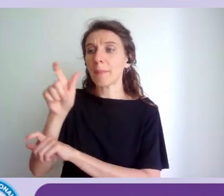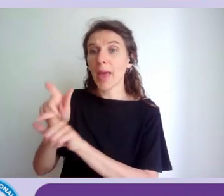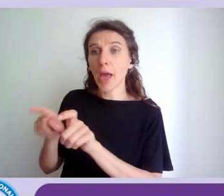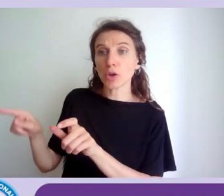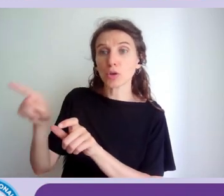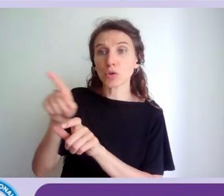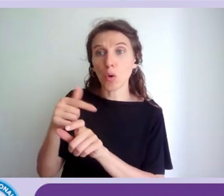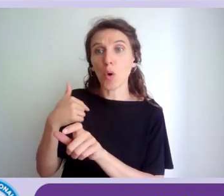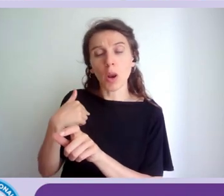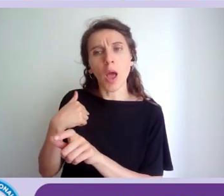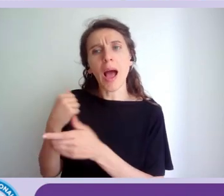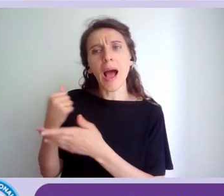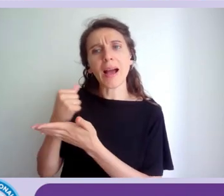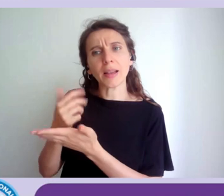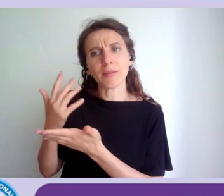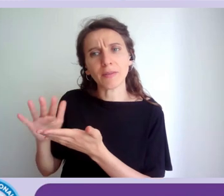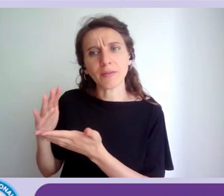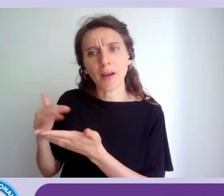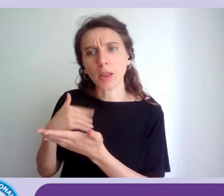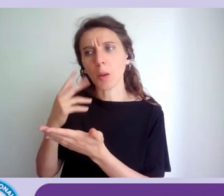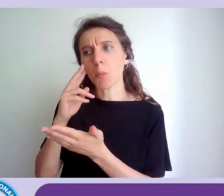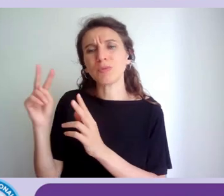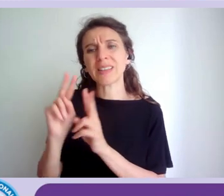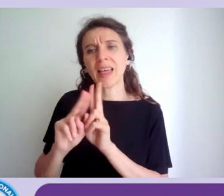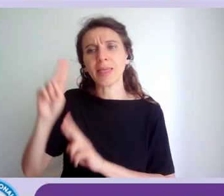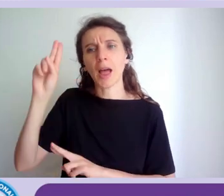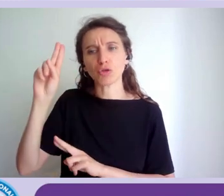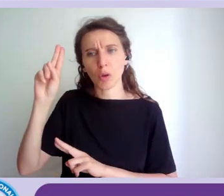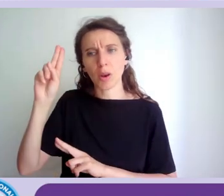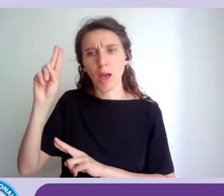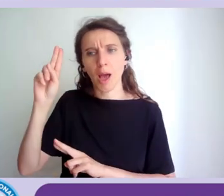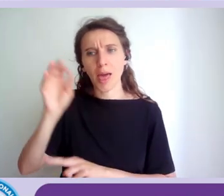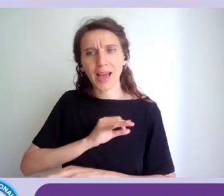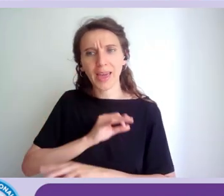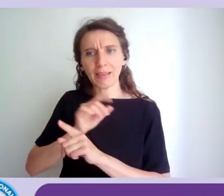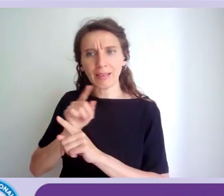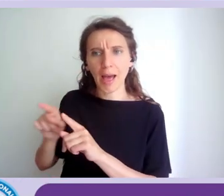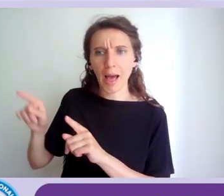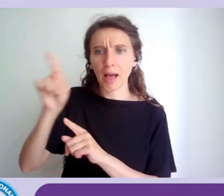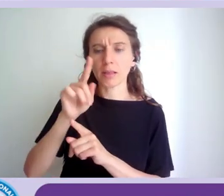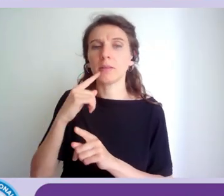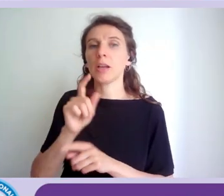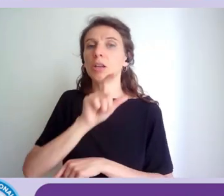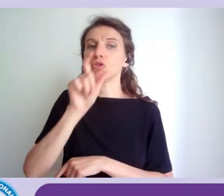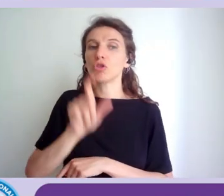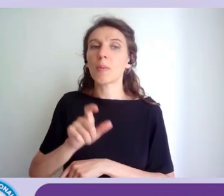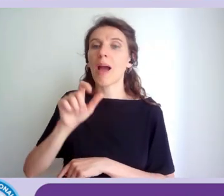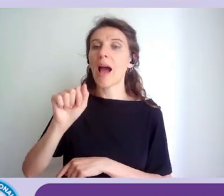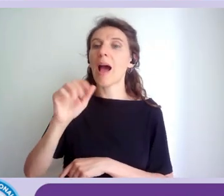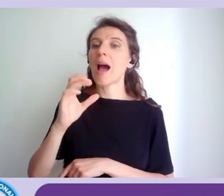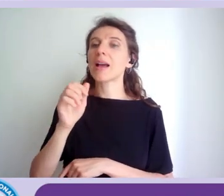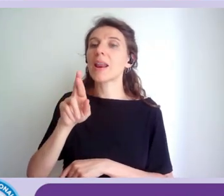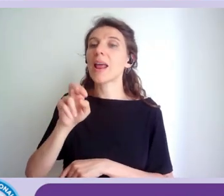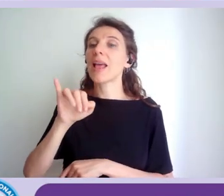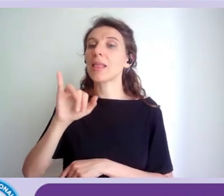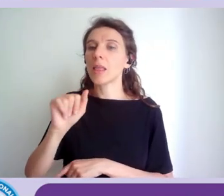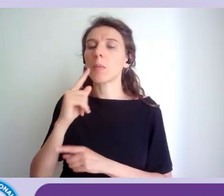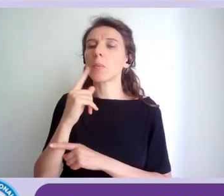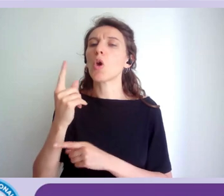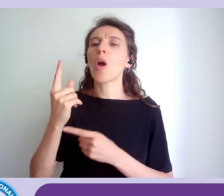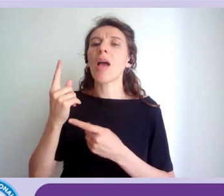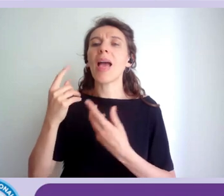accreditati a livello nazionale in questo caso in italia c'è accredia che è l'ente italiano per l'accreditamento